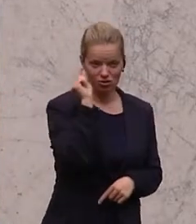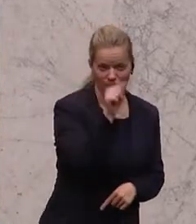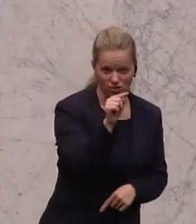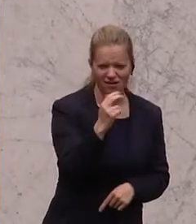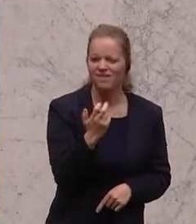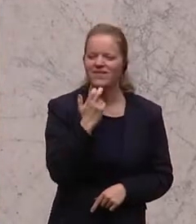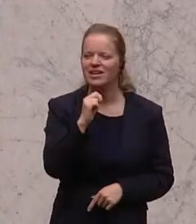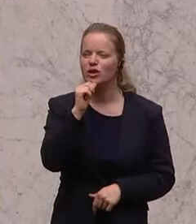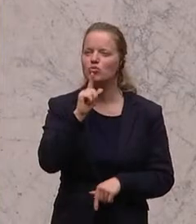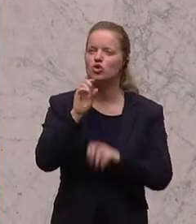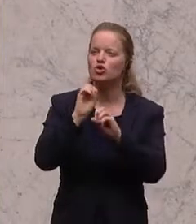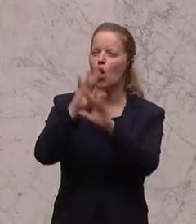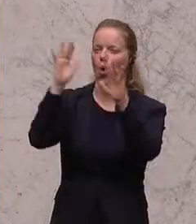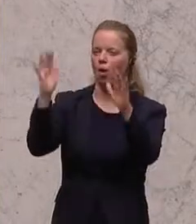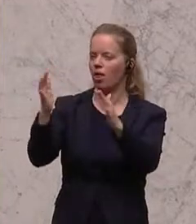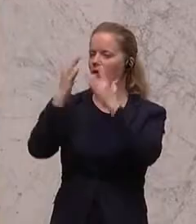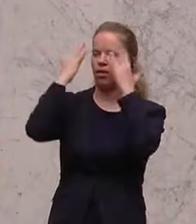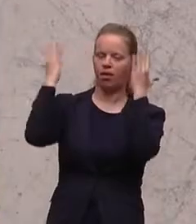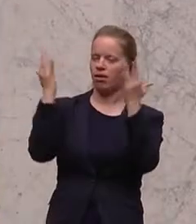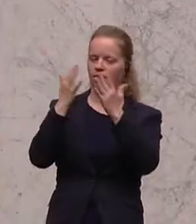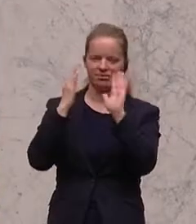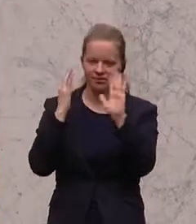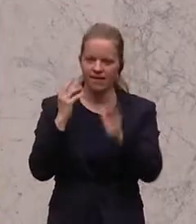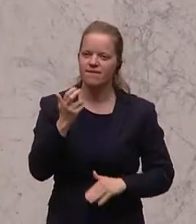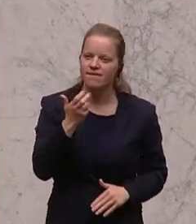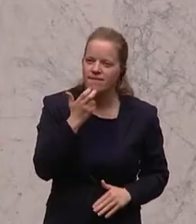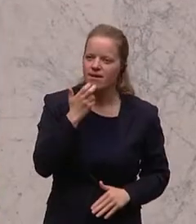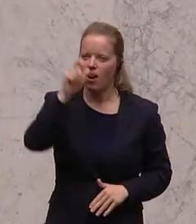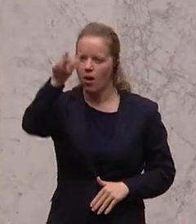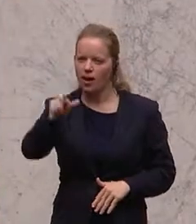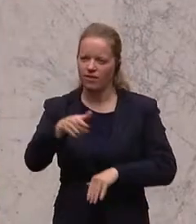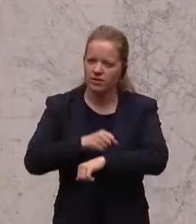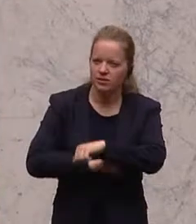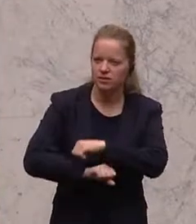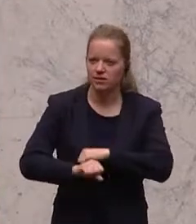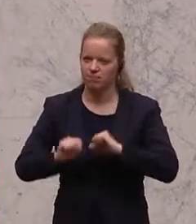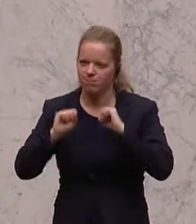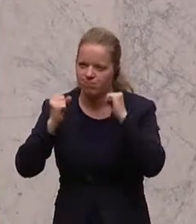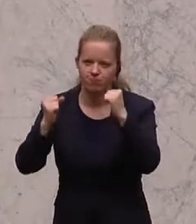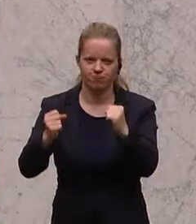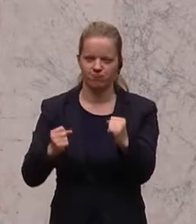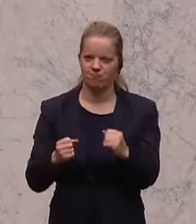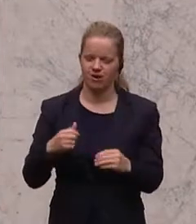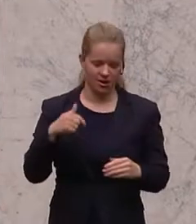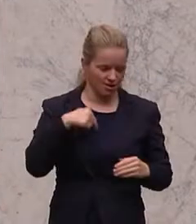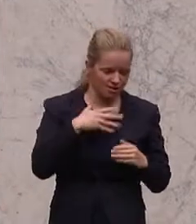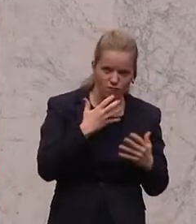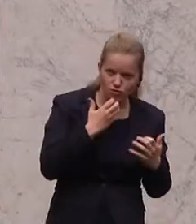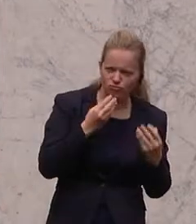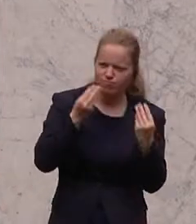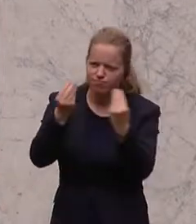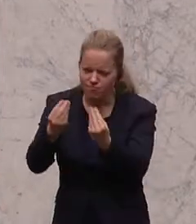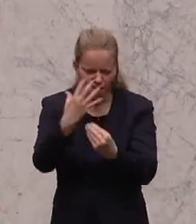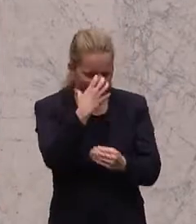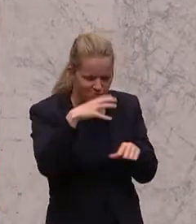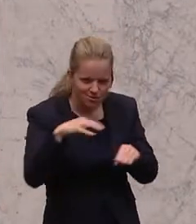Inszenierer. Die wollen Leute, die was bewegen. Die wollen Leute, die ihre Anliegen ernst nehmen. Und die wollen vor allem, dass